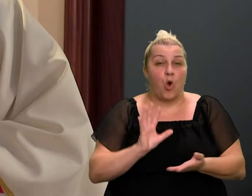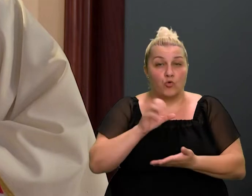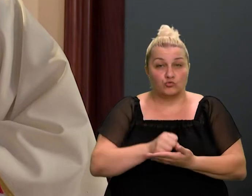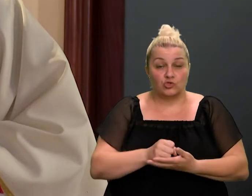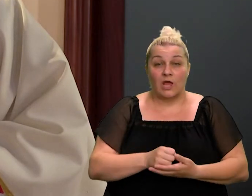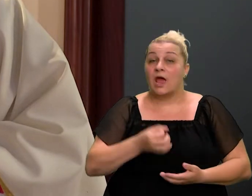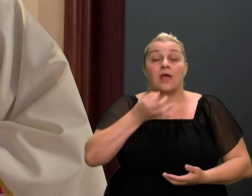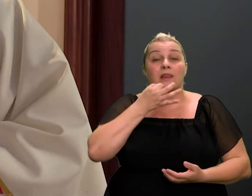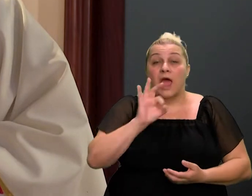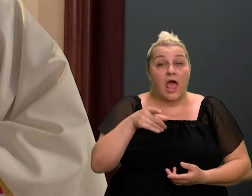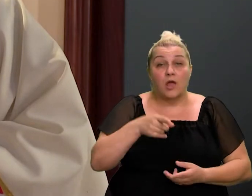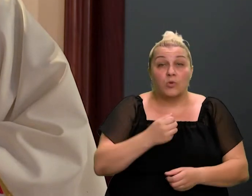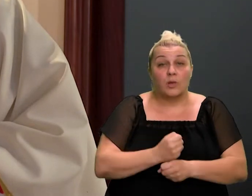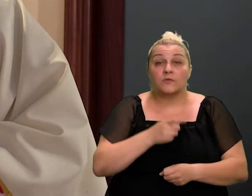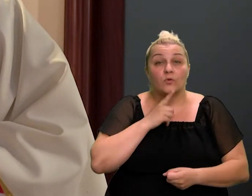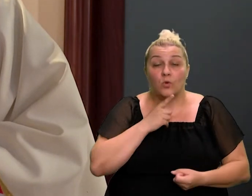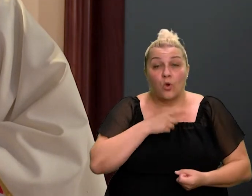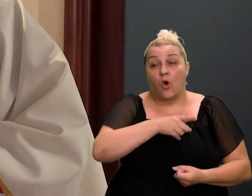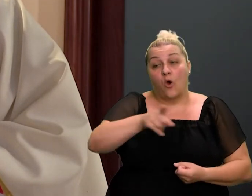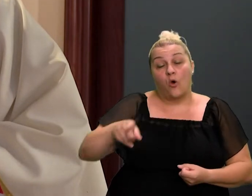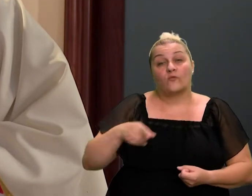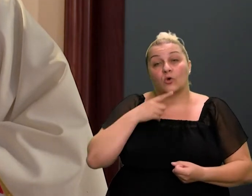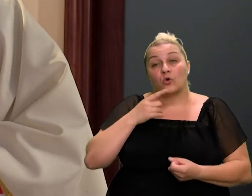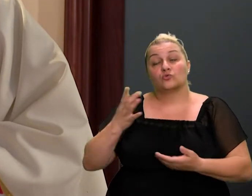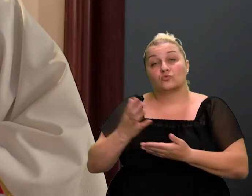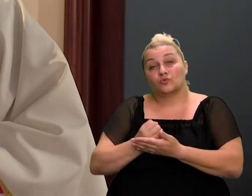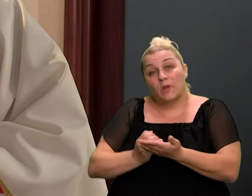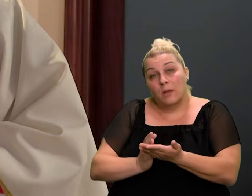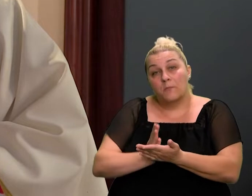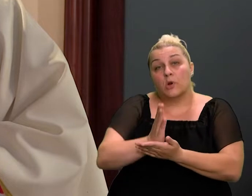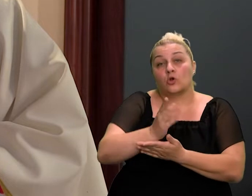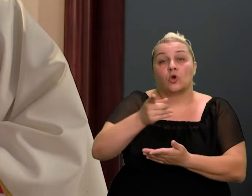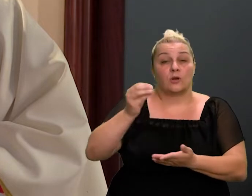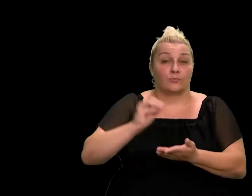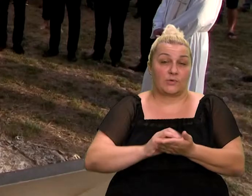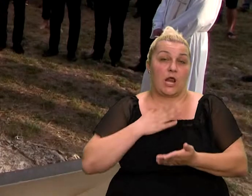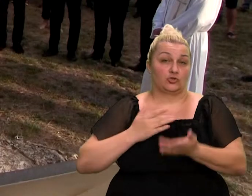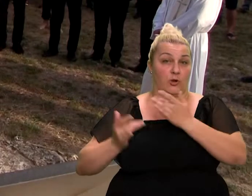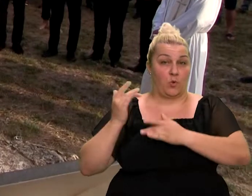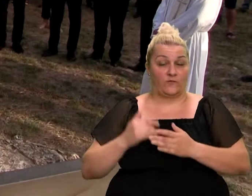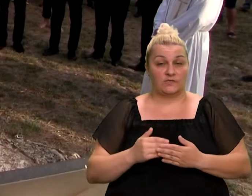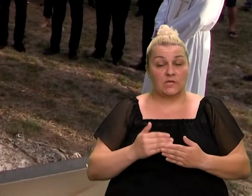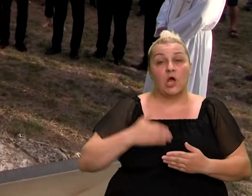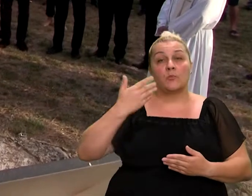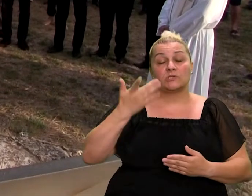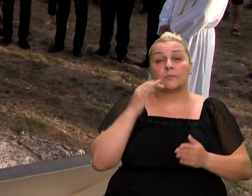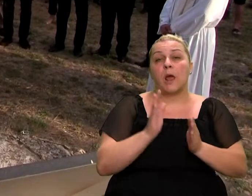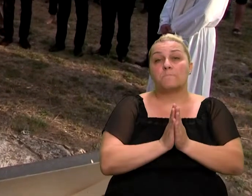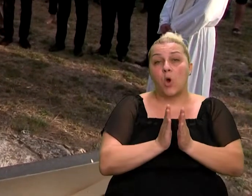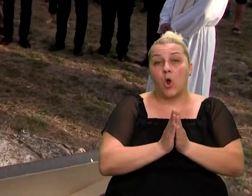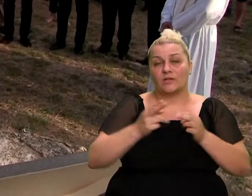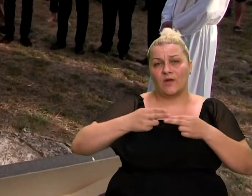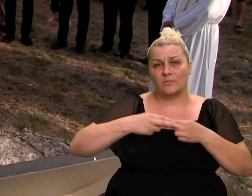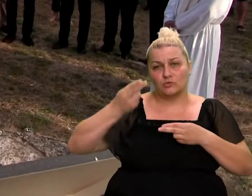Najbolje su to učenili oni koji su iznijeli taj klinik u toj dionici našoj povijesti. Potom je služena molitva od rješenja